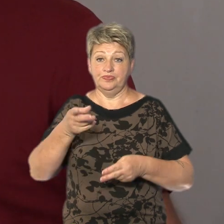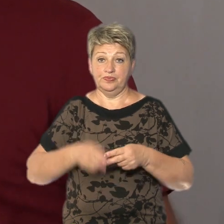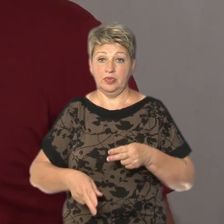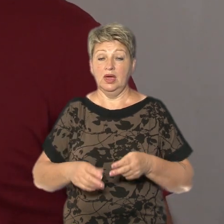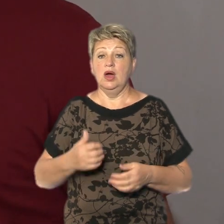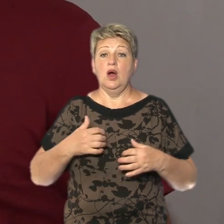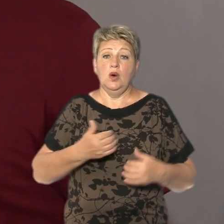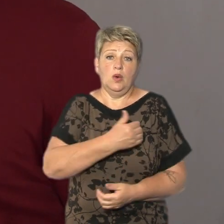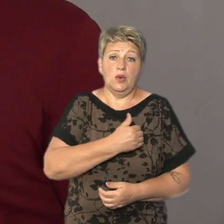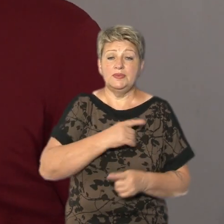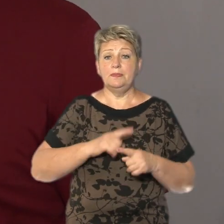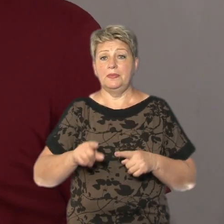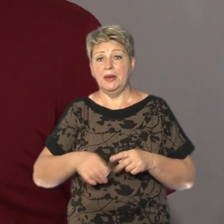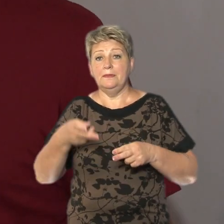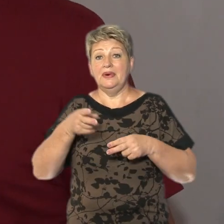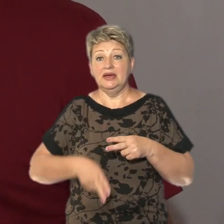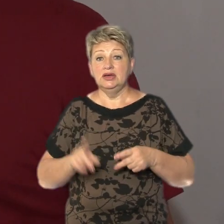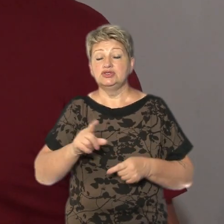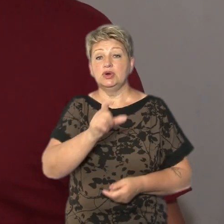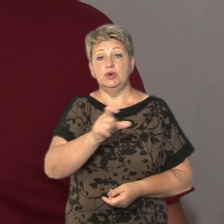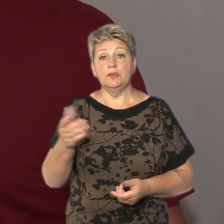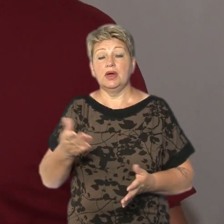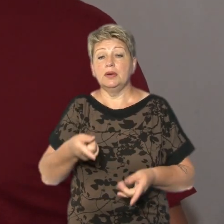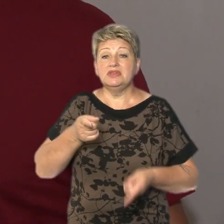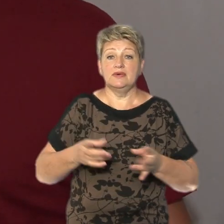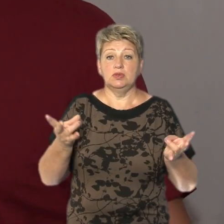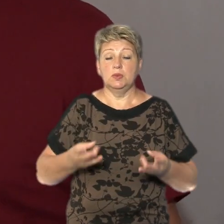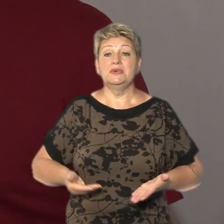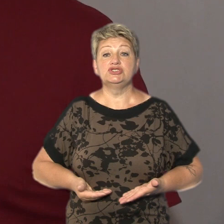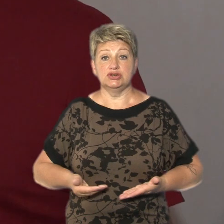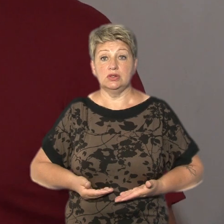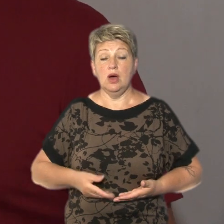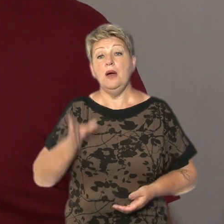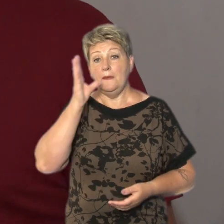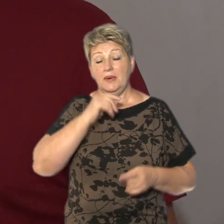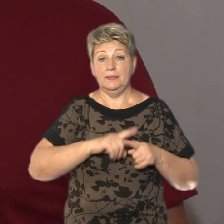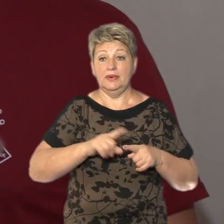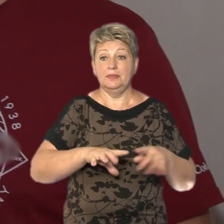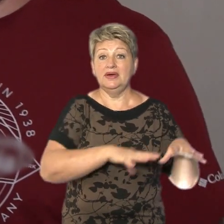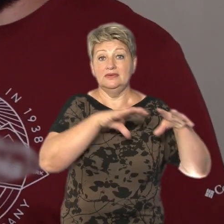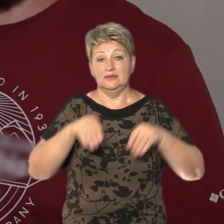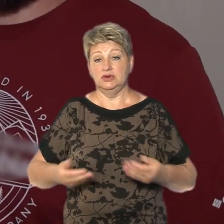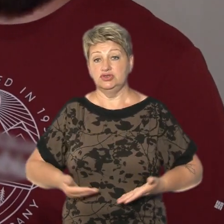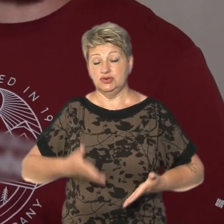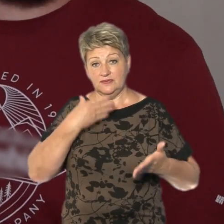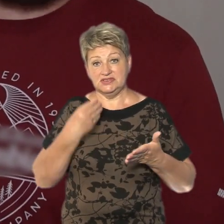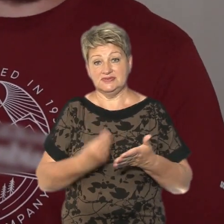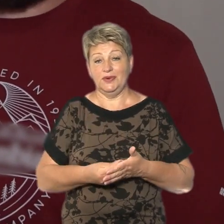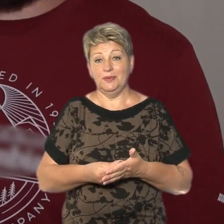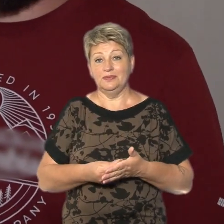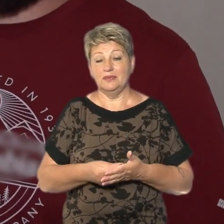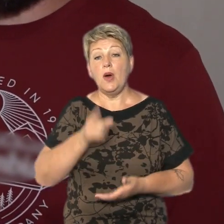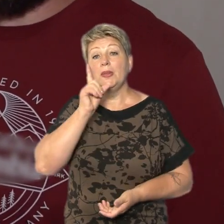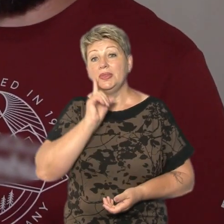доробити, щоб ті люди, які потребують зараз житло, щоб могли пошвидше заїхати і вже жити в своєму, в